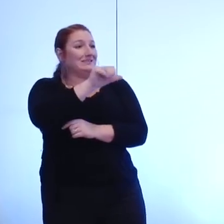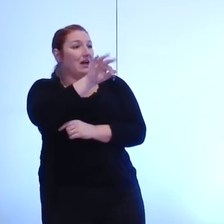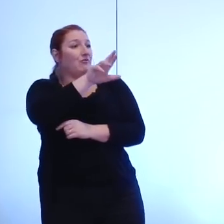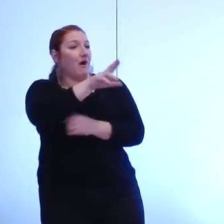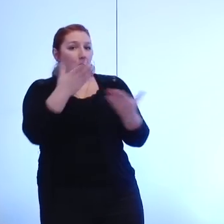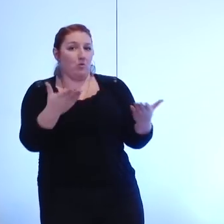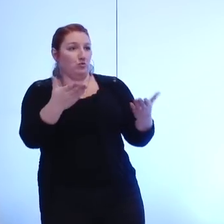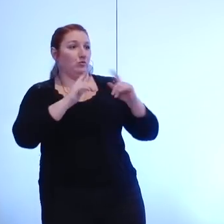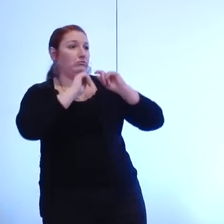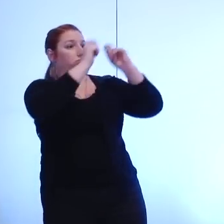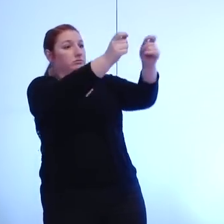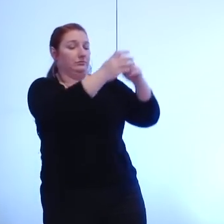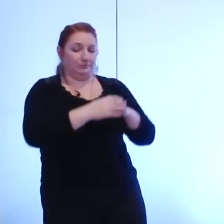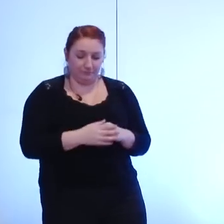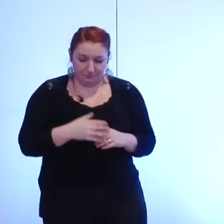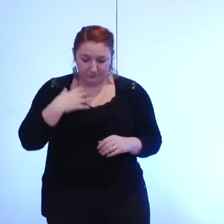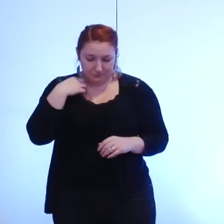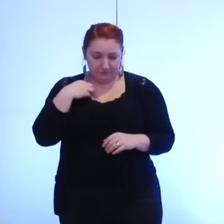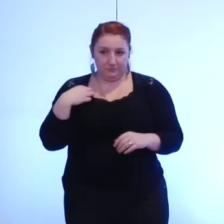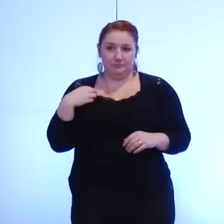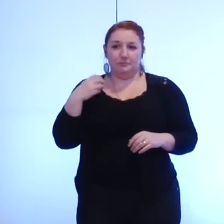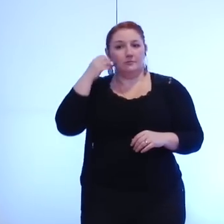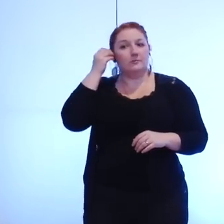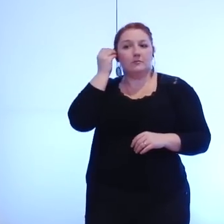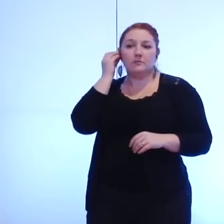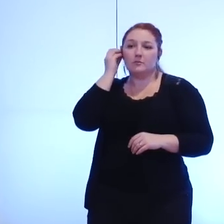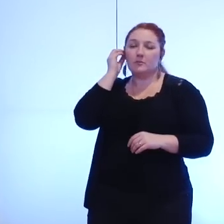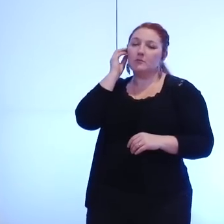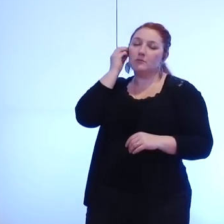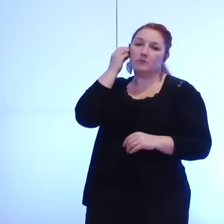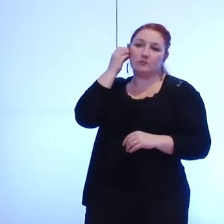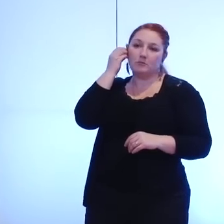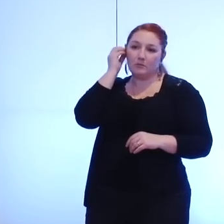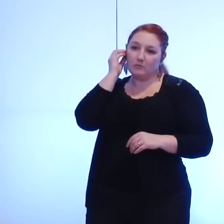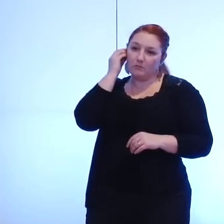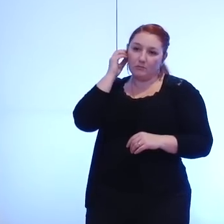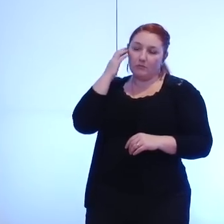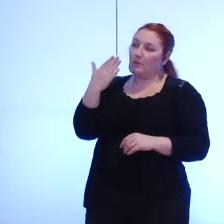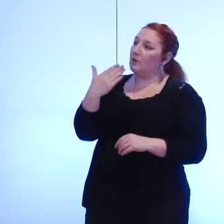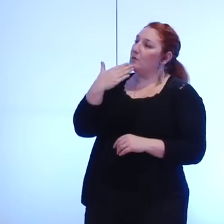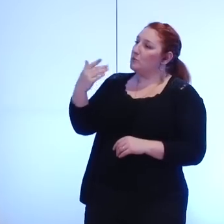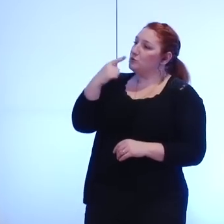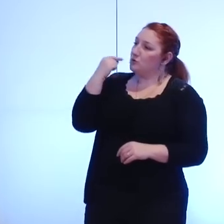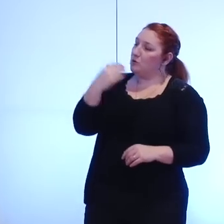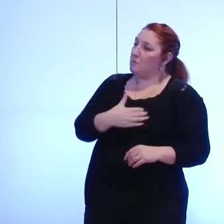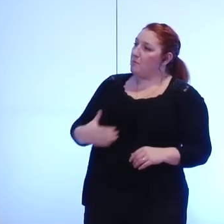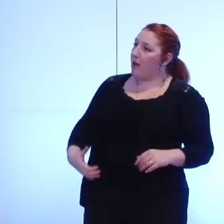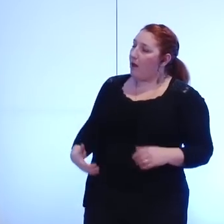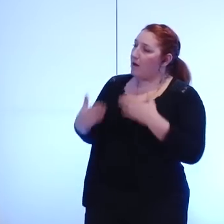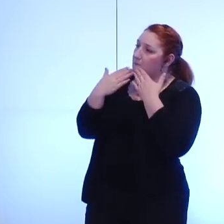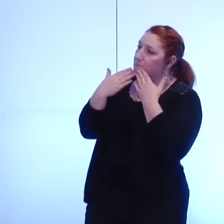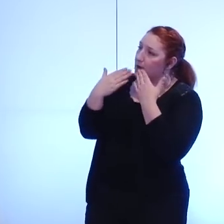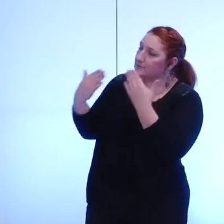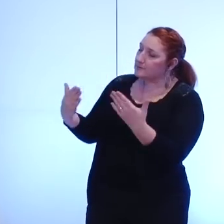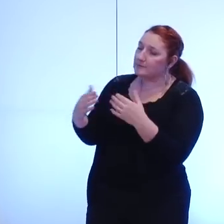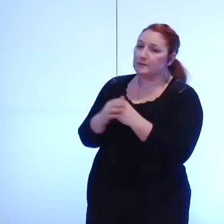Monsieur le maire, merci. D'abord, merci de me passer la parole, mais merci surtout d'avoir accepté deux questions en une, d'une certaine façon. Mais comme